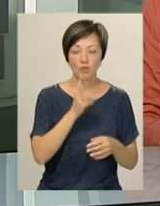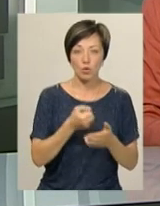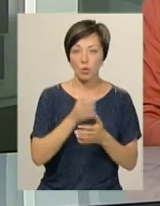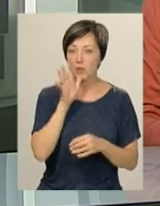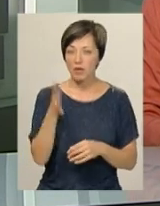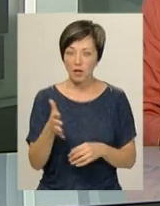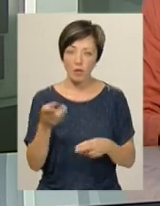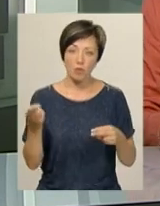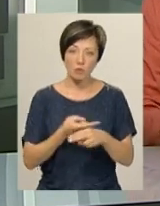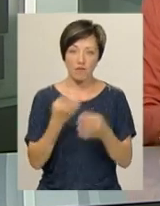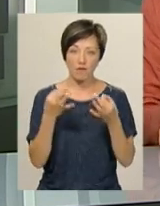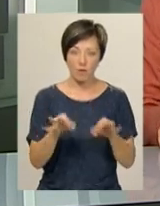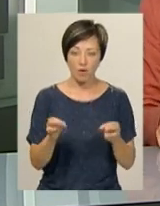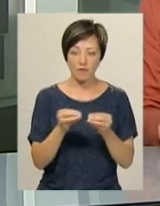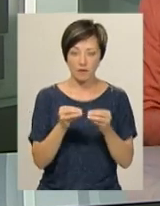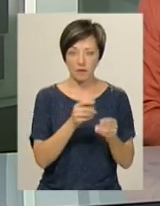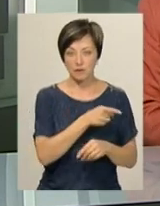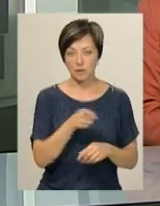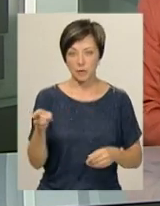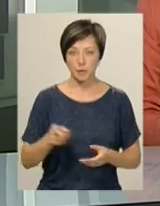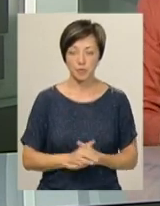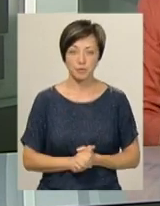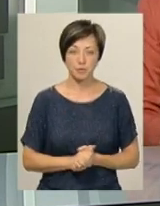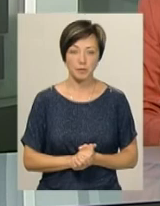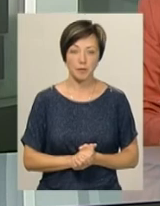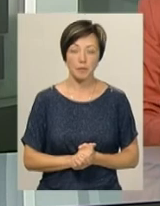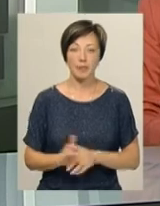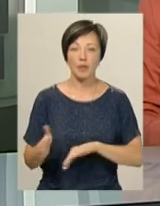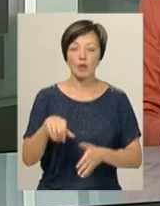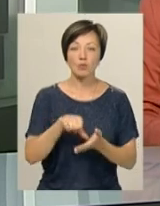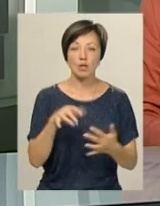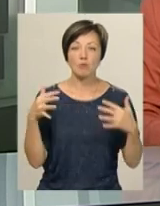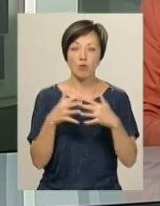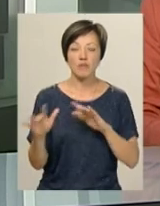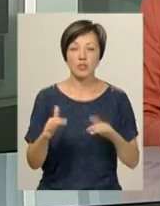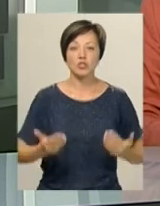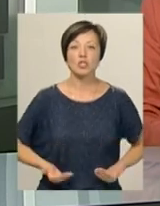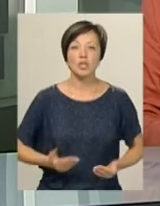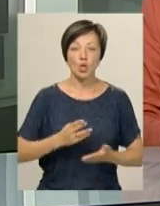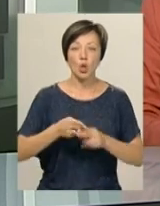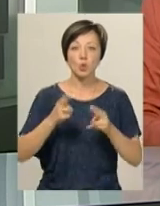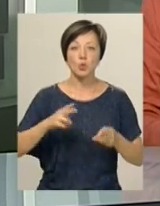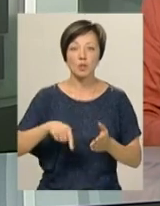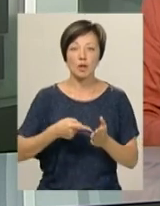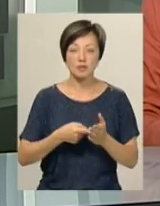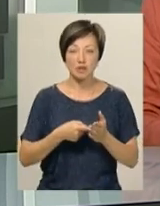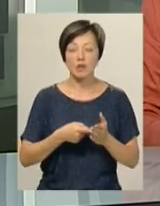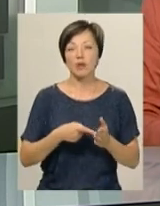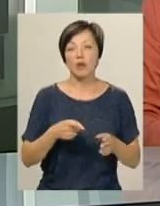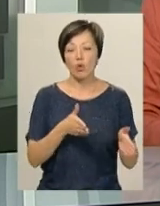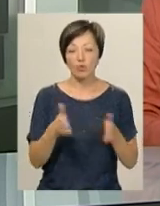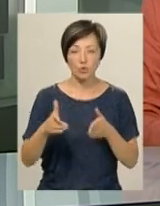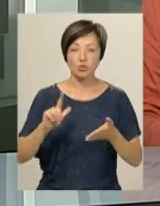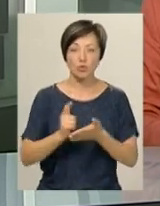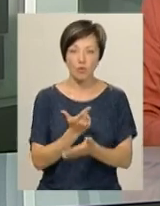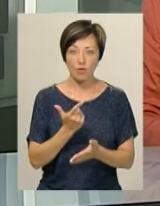років або позбавлення волі на той самий строк. Учасник бойових дій, житель Дунаївців Олександр Дармороз, готується до